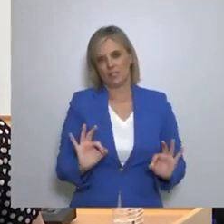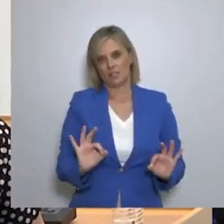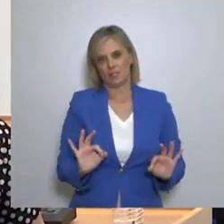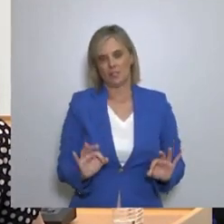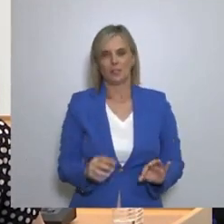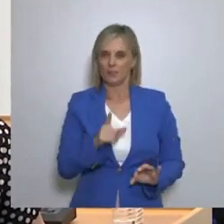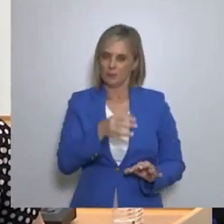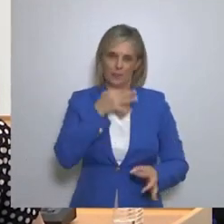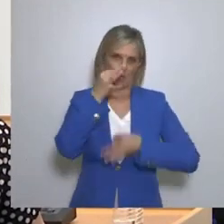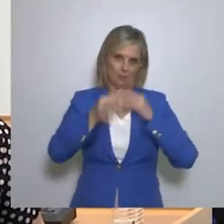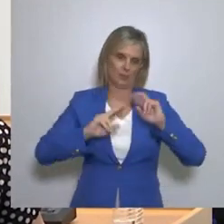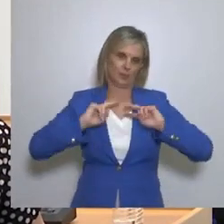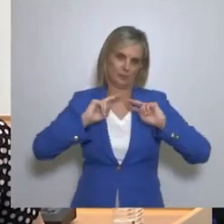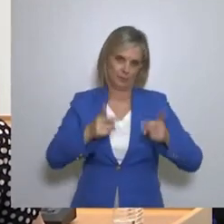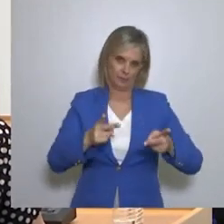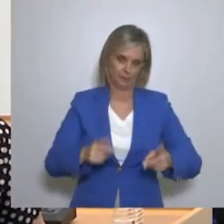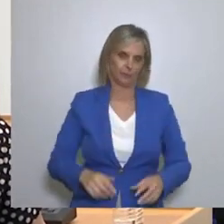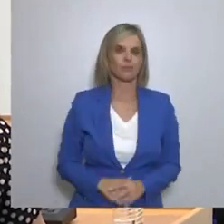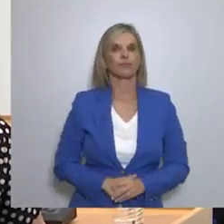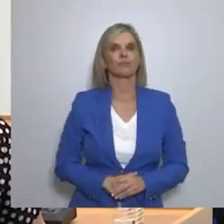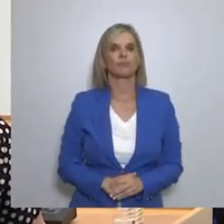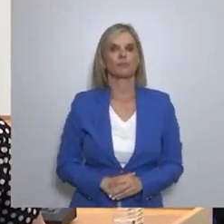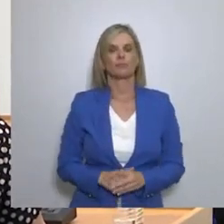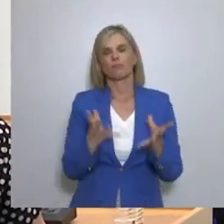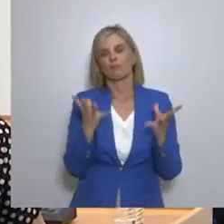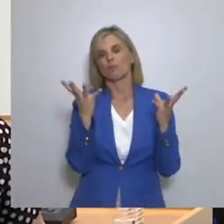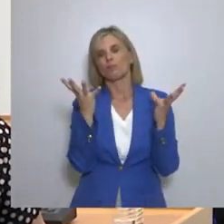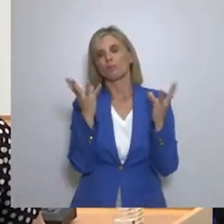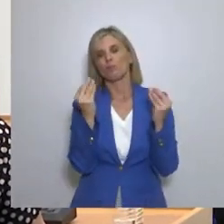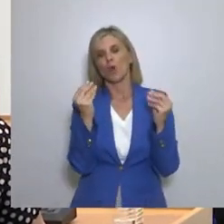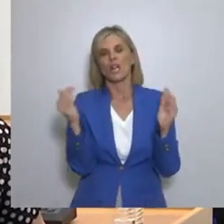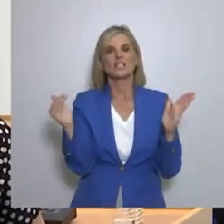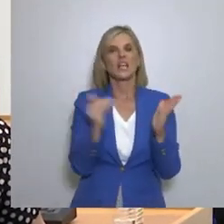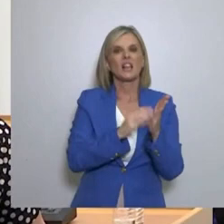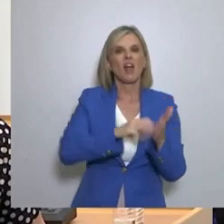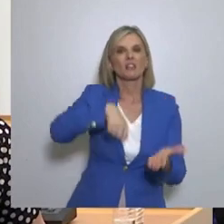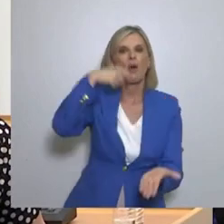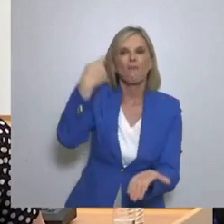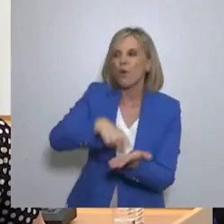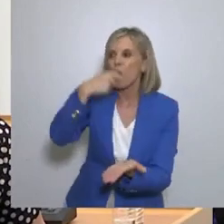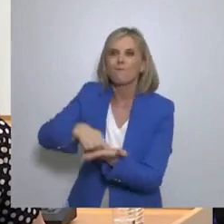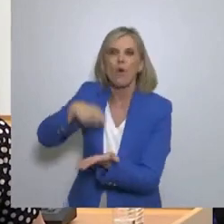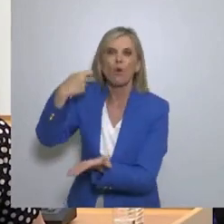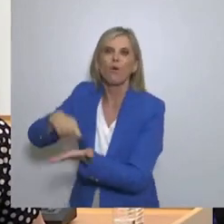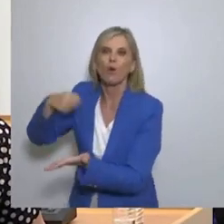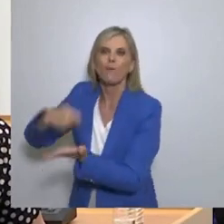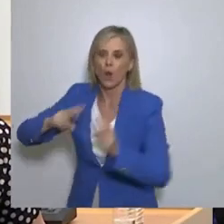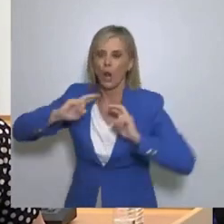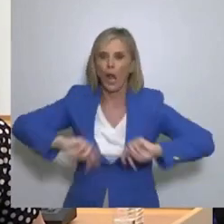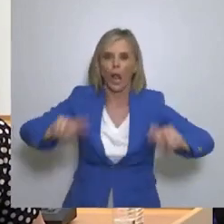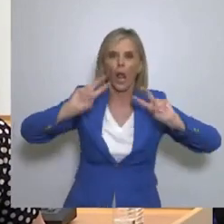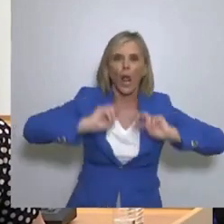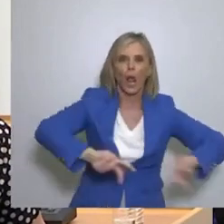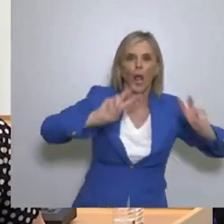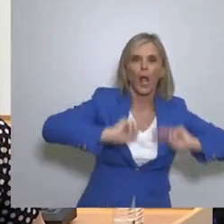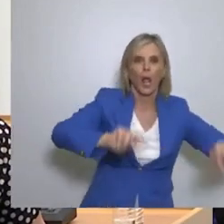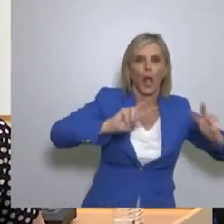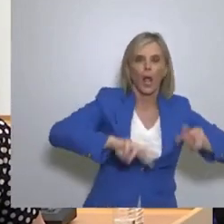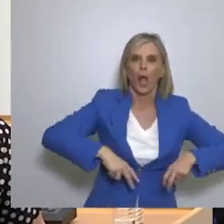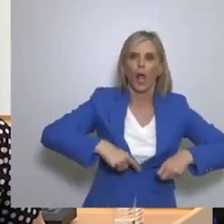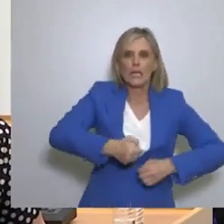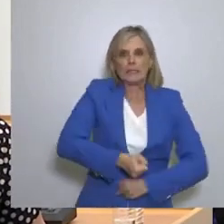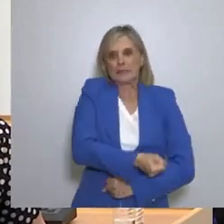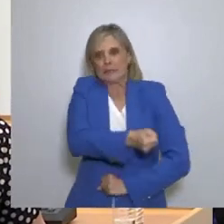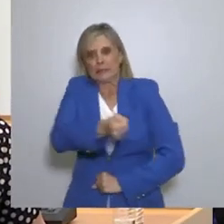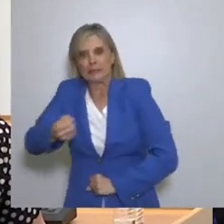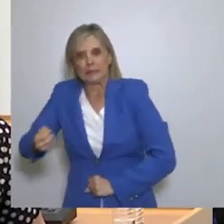κυρία Θεοδωπούλου Ναι υπάρχουν χιλιάδες φόροι που είναι άδικοι Και αυτή τη στιγμή λειτουργούν Εναντίον των ανθρώπων Εναντίον της οικονομίας